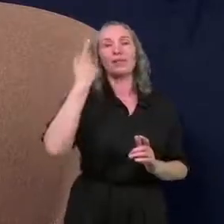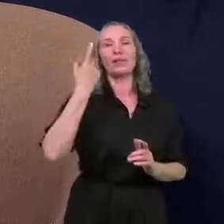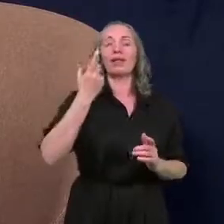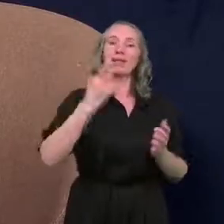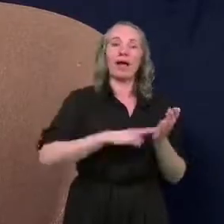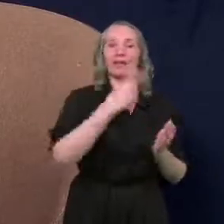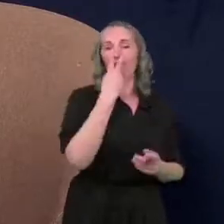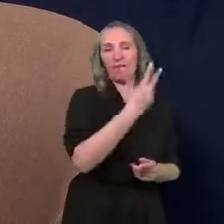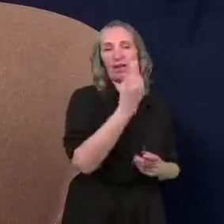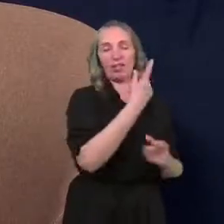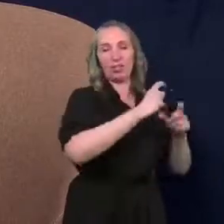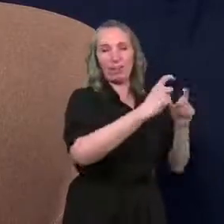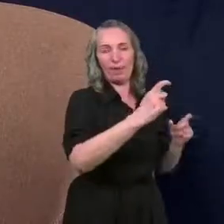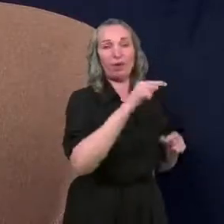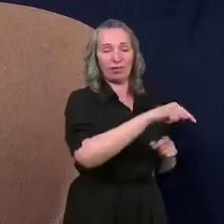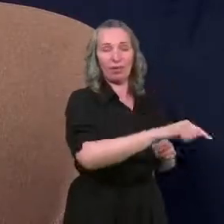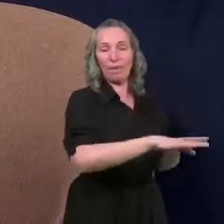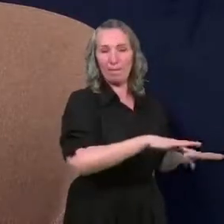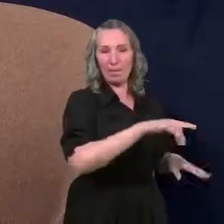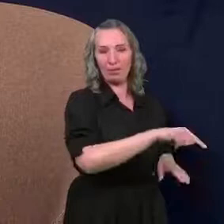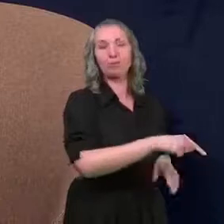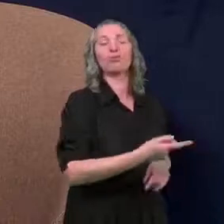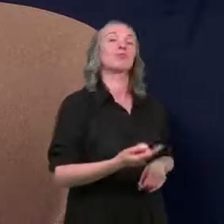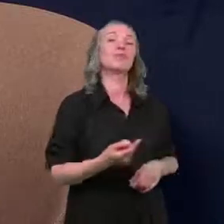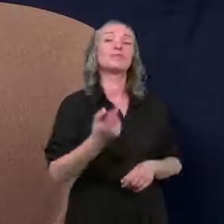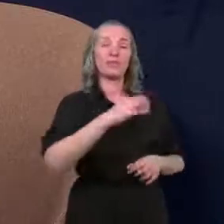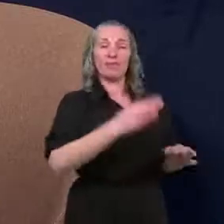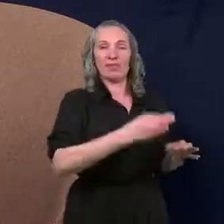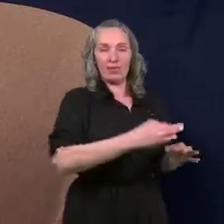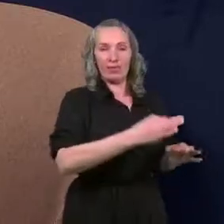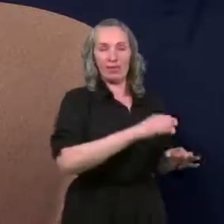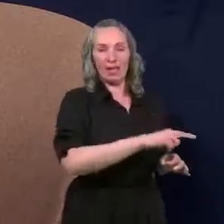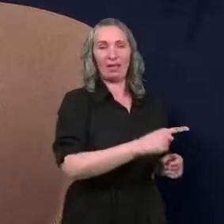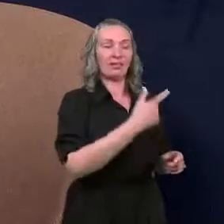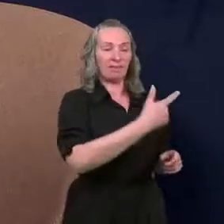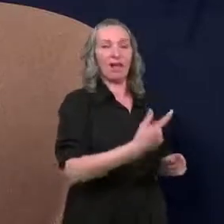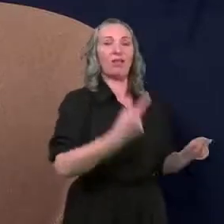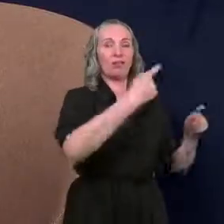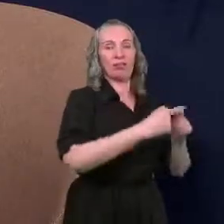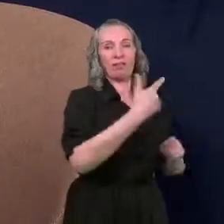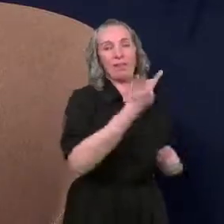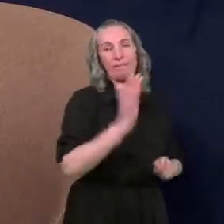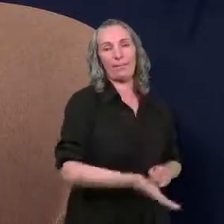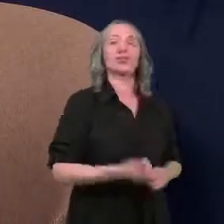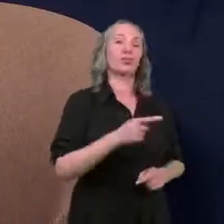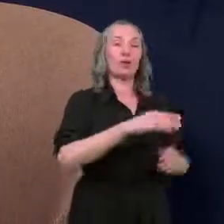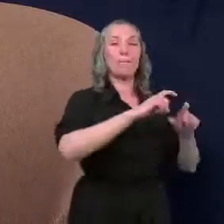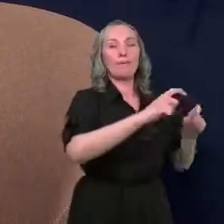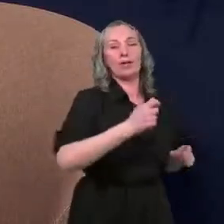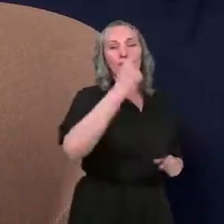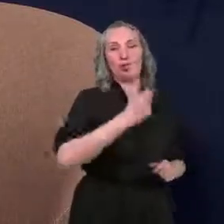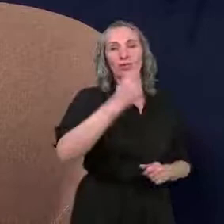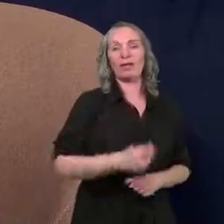dwa czy razem cztery. Czyli tam w tym miejscu, gdzie w tej chwili są już bloki socjalne.